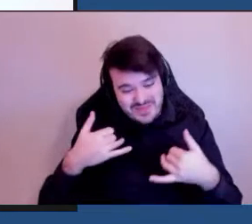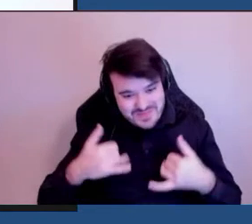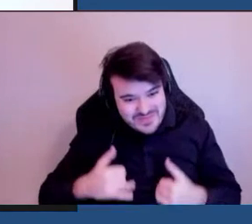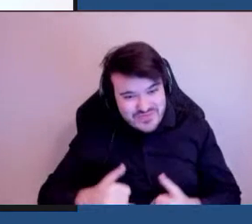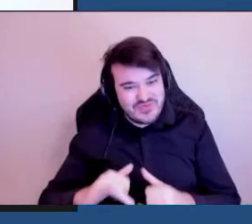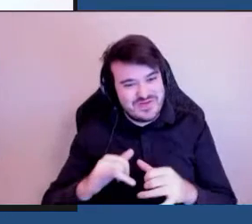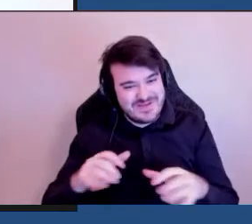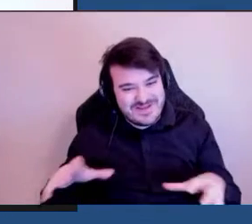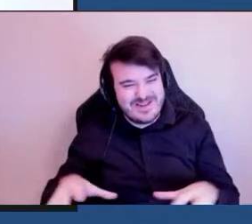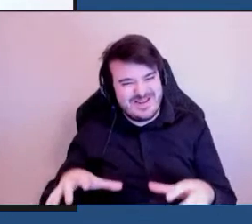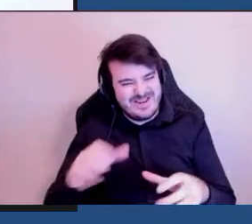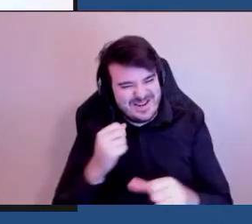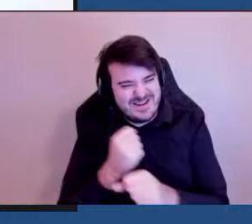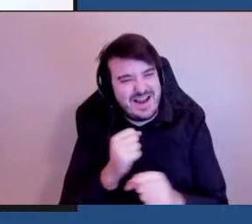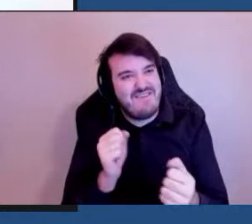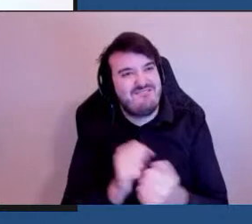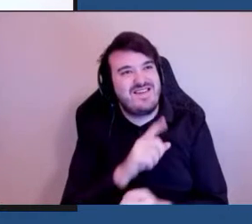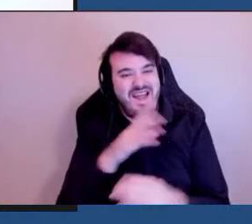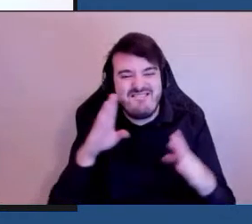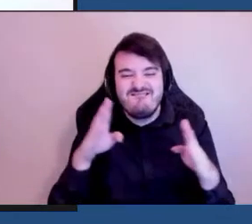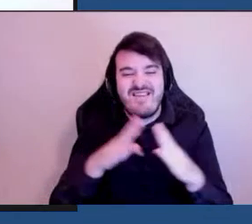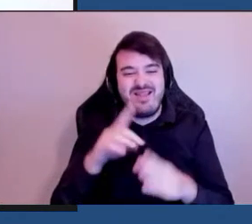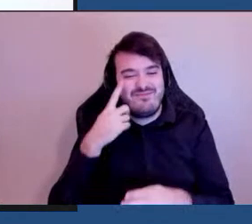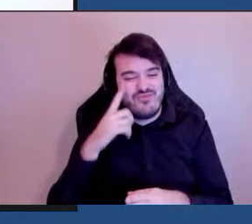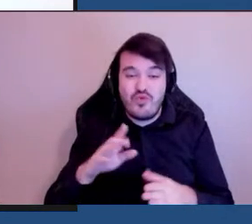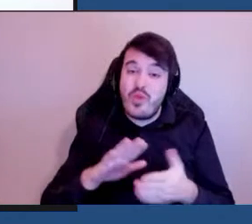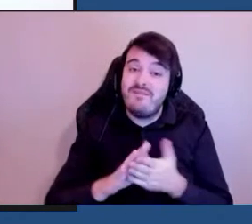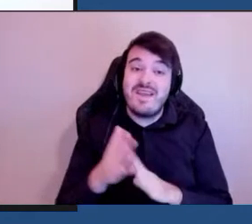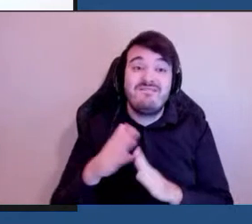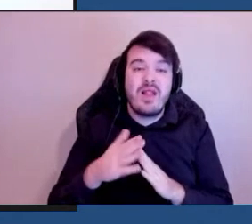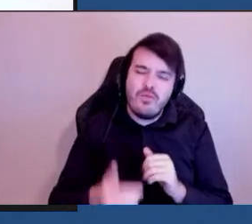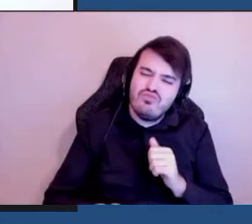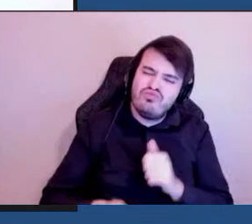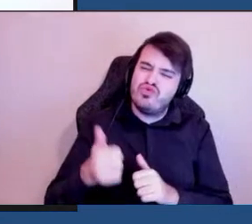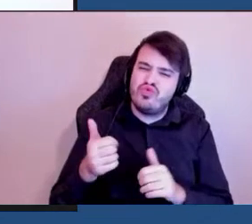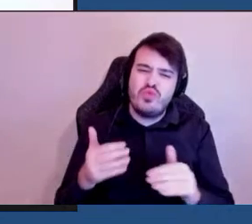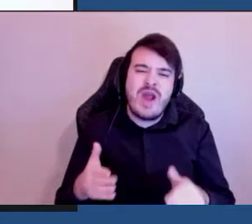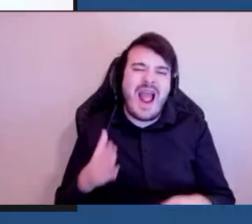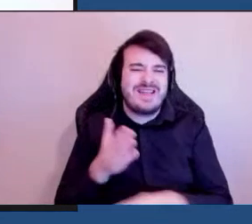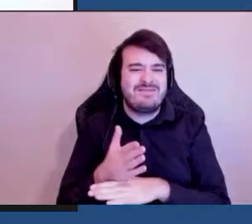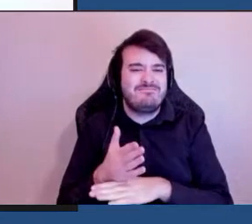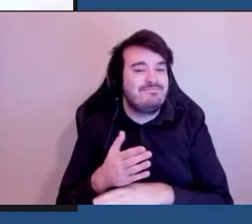travailler avec la ville pour avoir une ville plus accessible sans barrière.